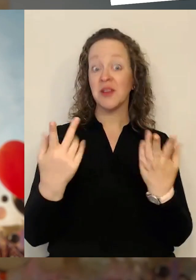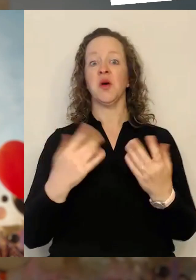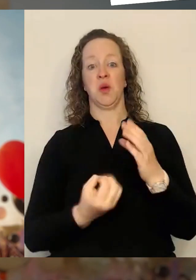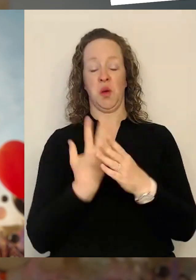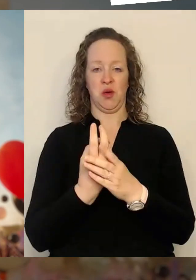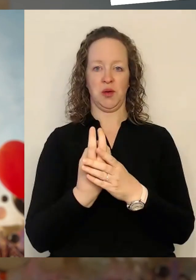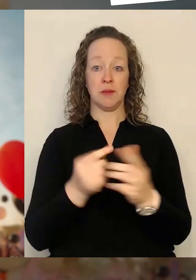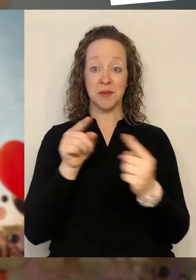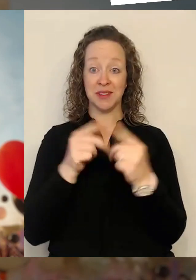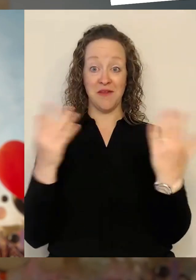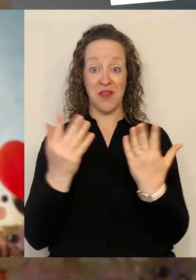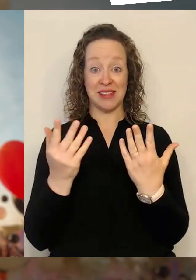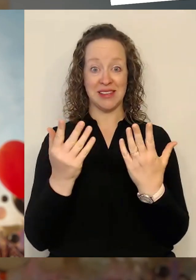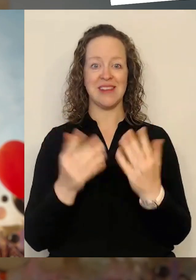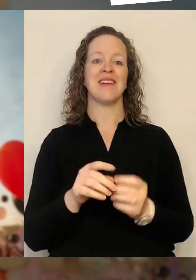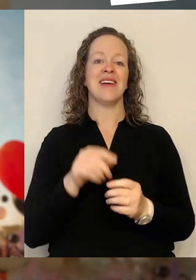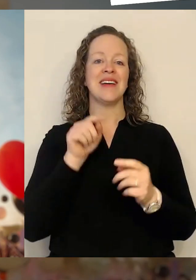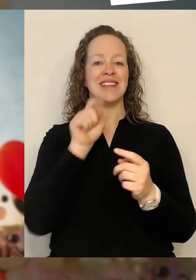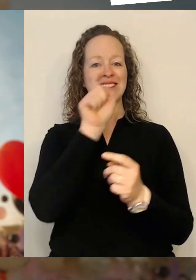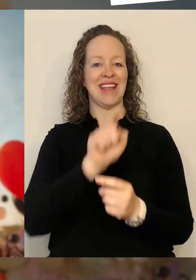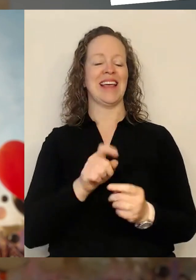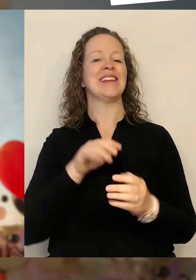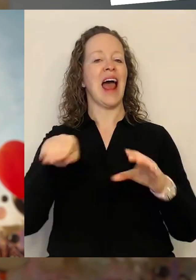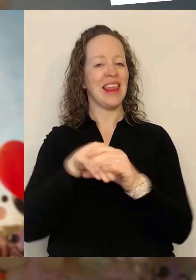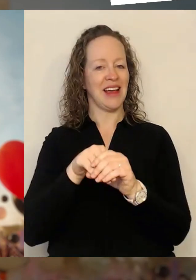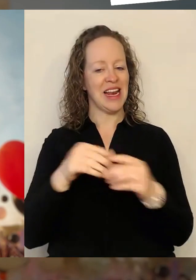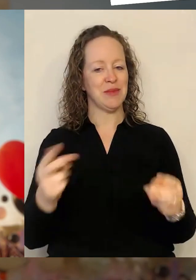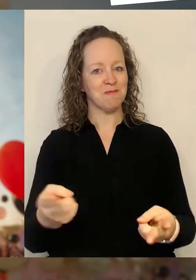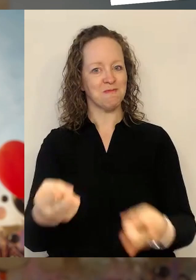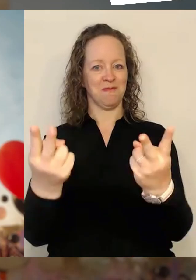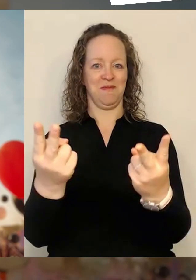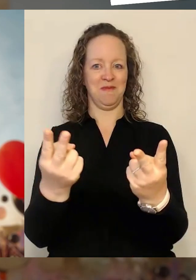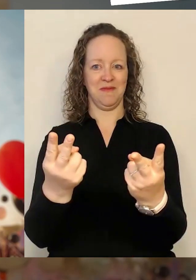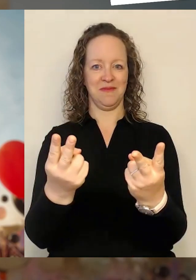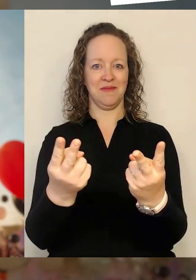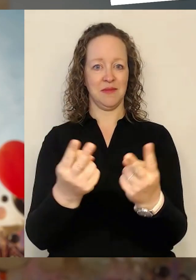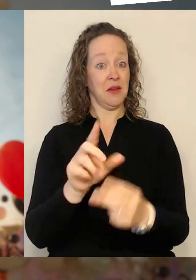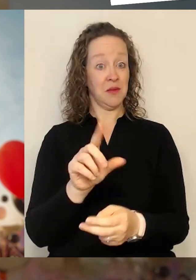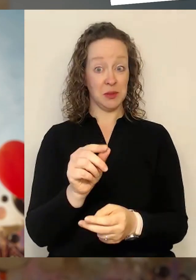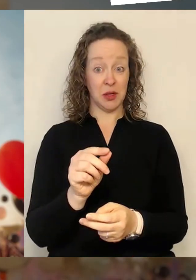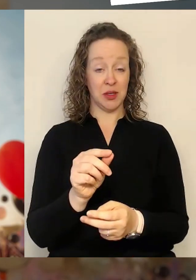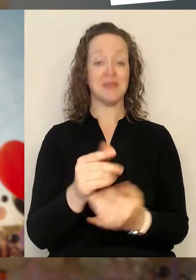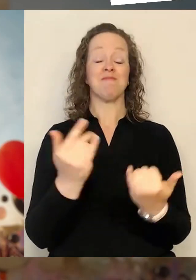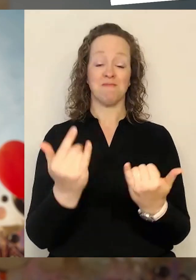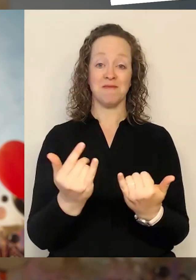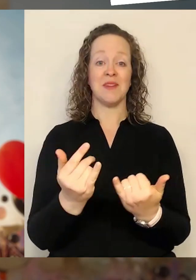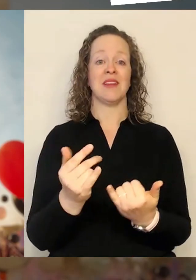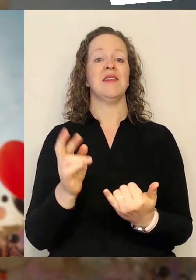digitale Teilhabe zu fördern. Das bedeutet, dass sich alle sicher und selbstbestimmt in der digitalen Welt zurechtfinden.